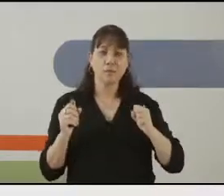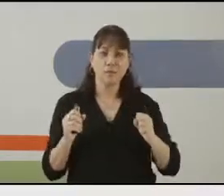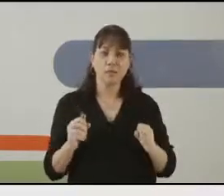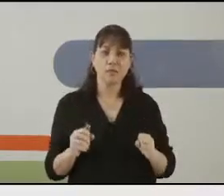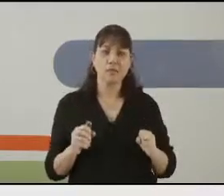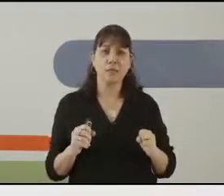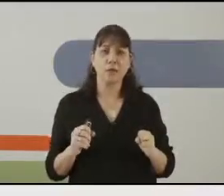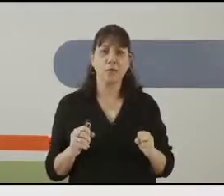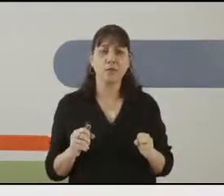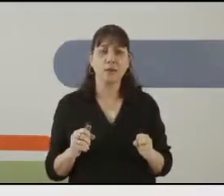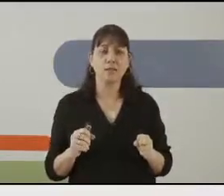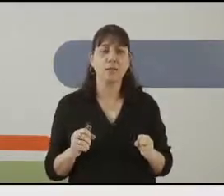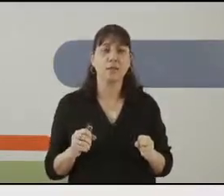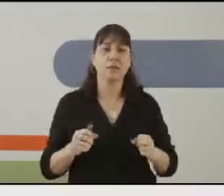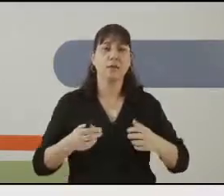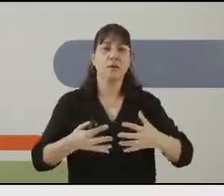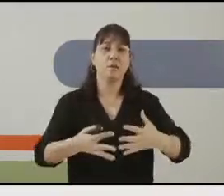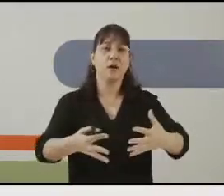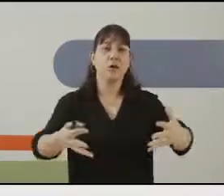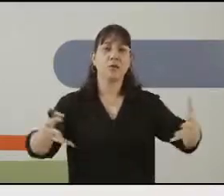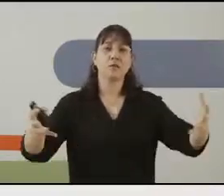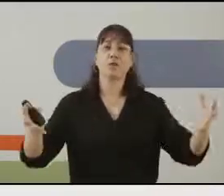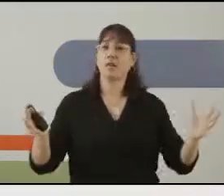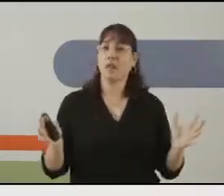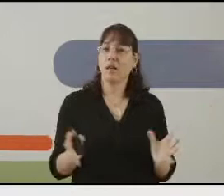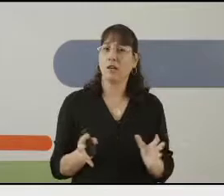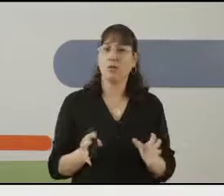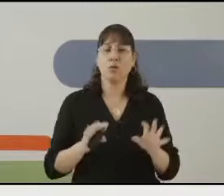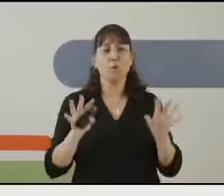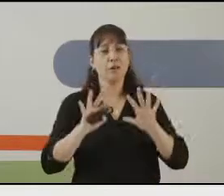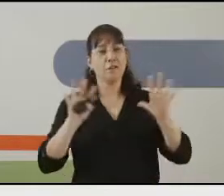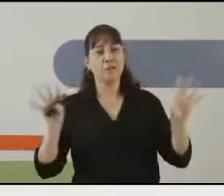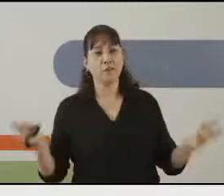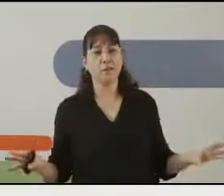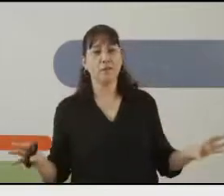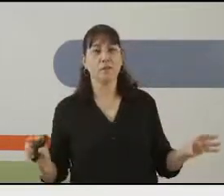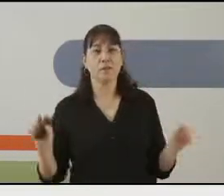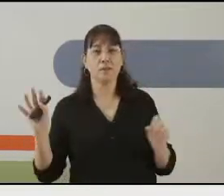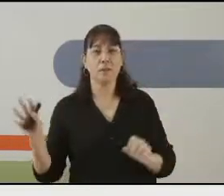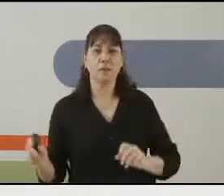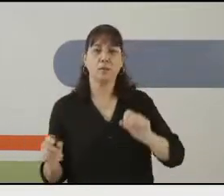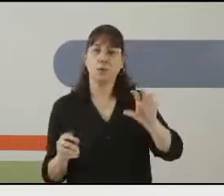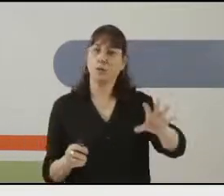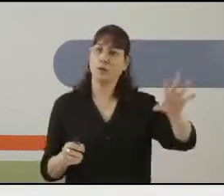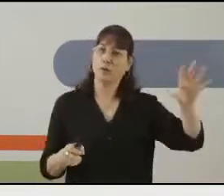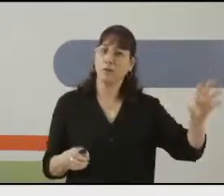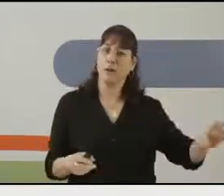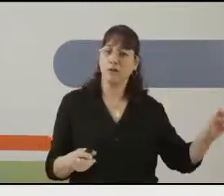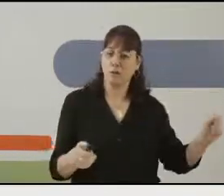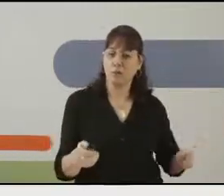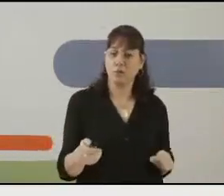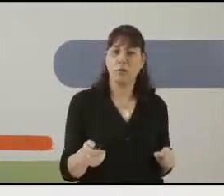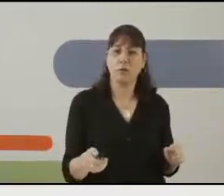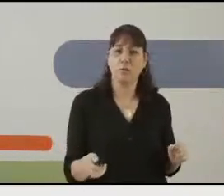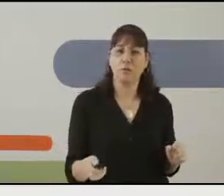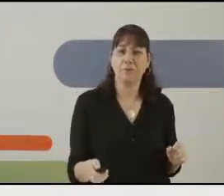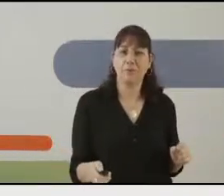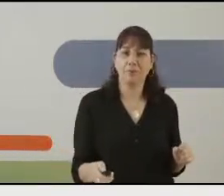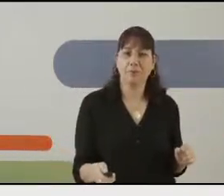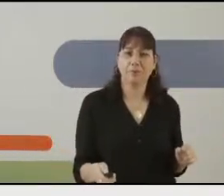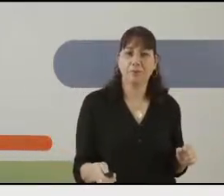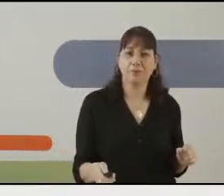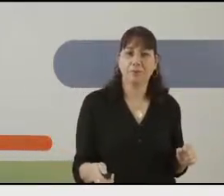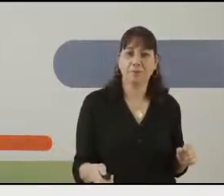שם בסלסילה. ובעצם, מהאוסף שהיה לו, הוא הפריד ושם כל דבר במקומו.